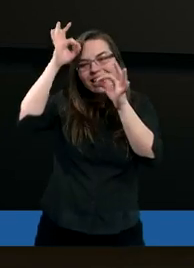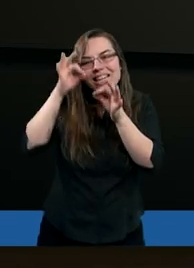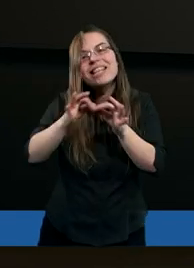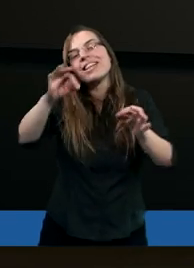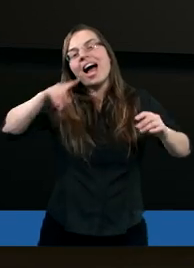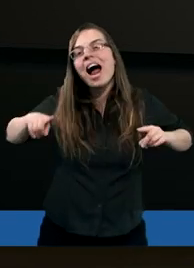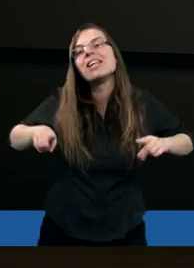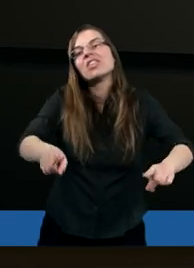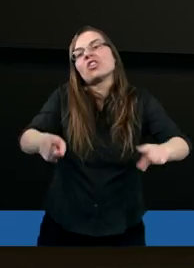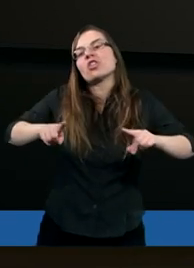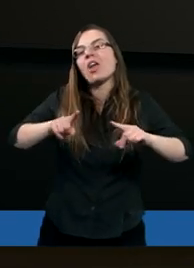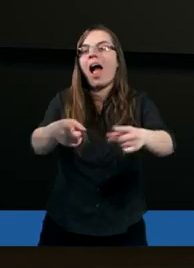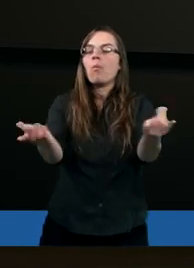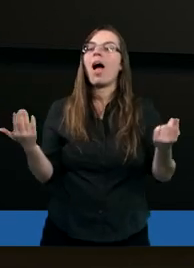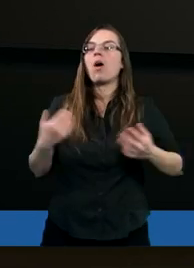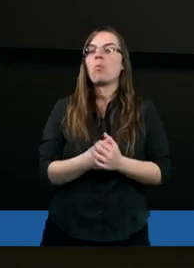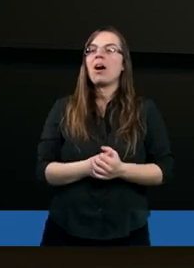idealnie działała.